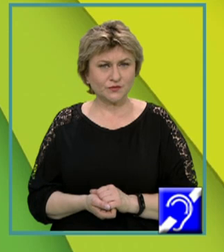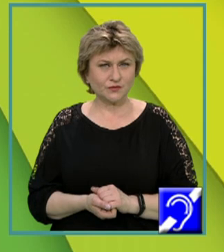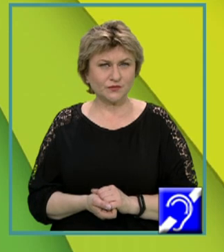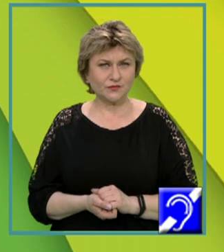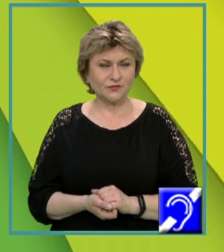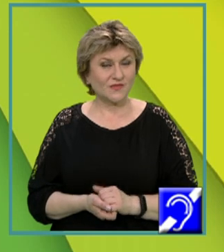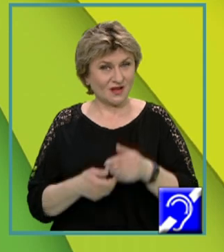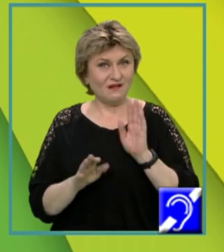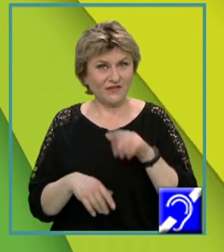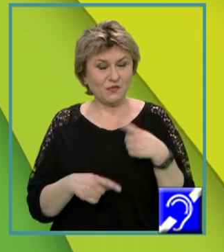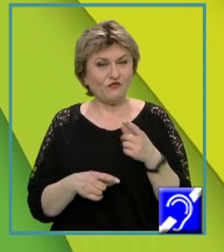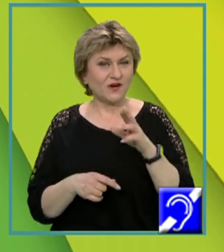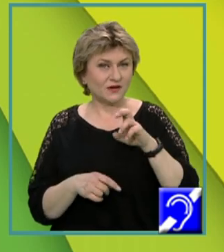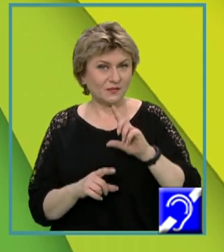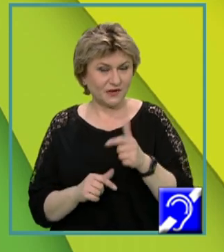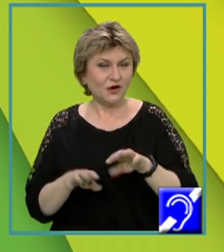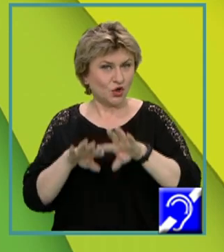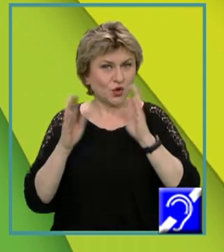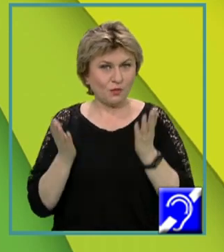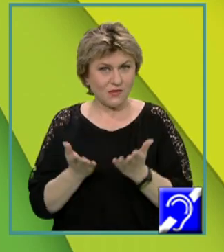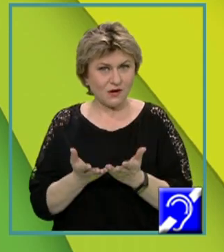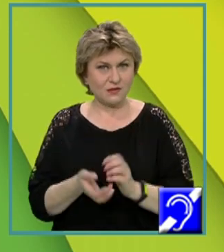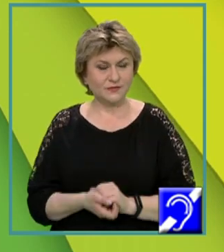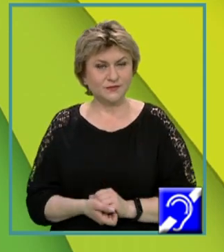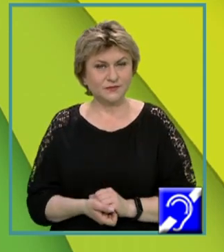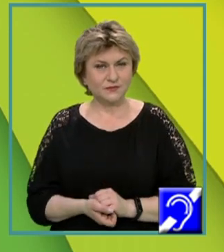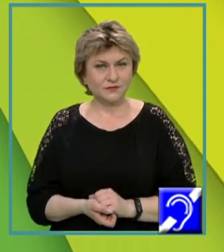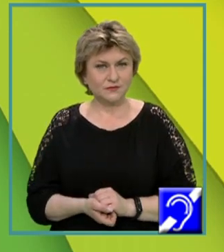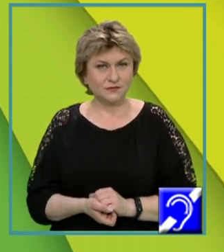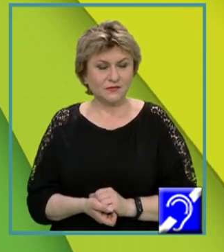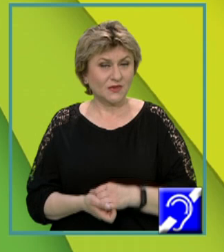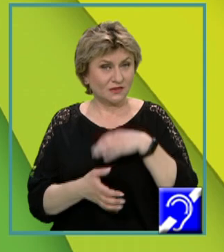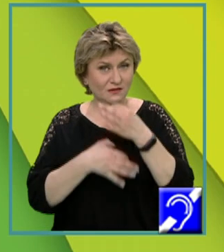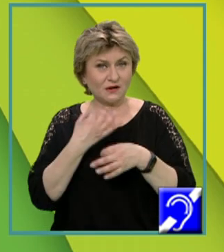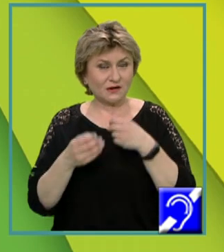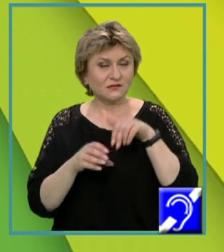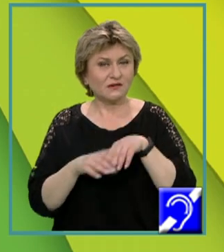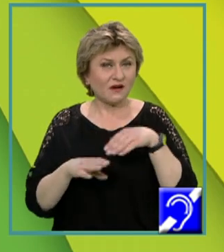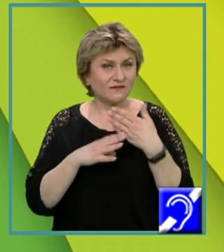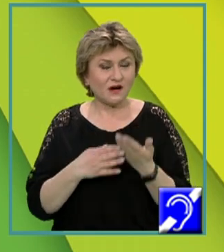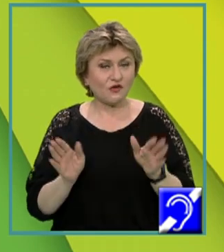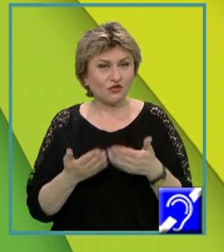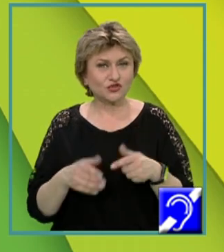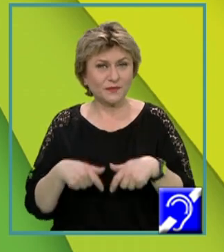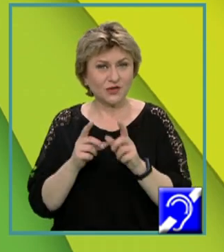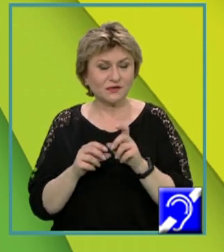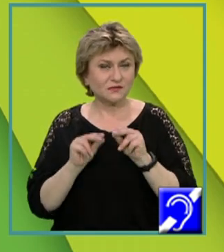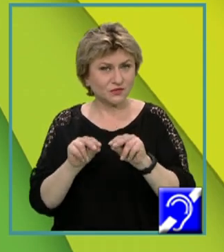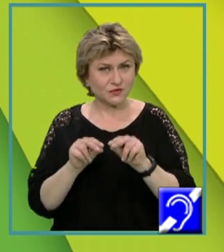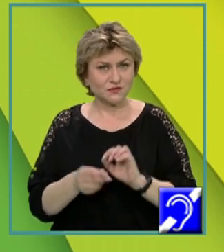Avem o variabilă globală, x, declarată în afara oricărui bloc de instrucțiuni.